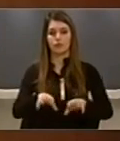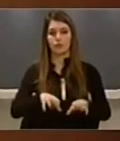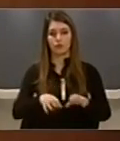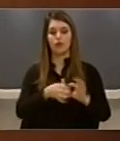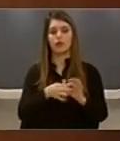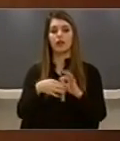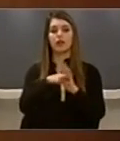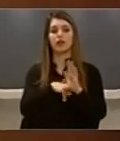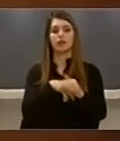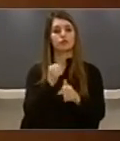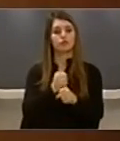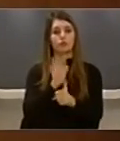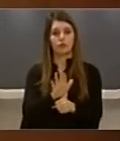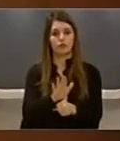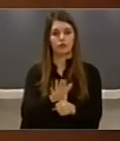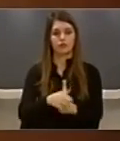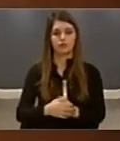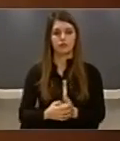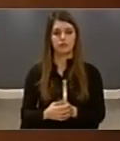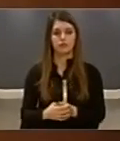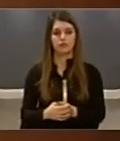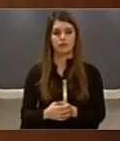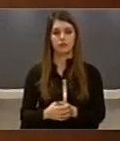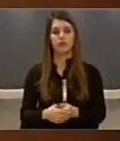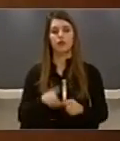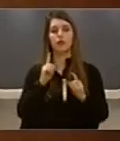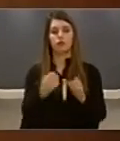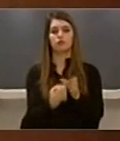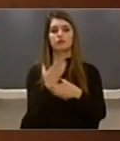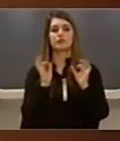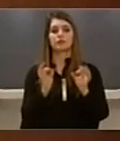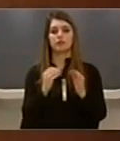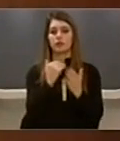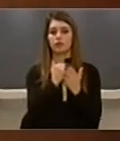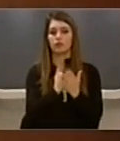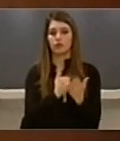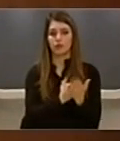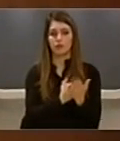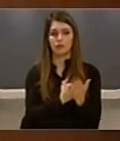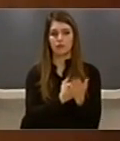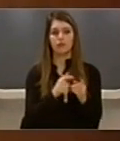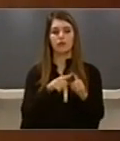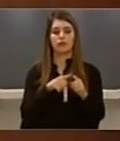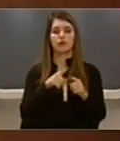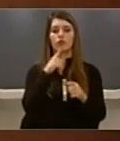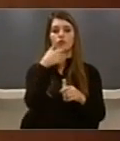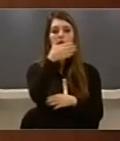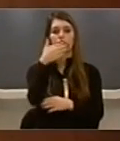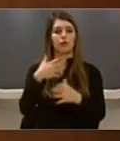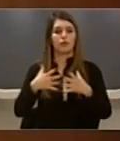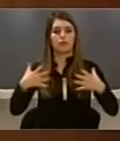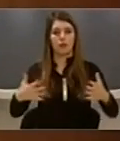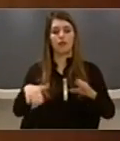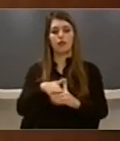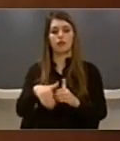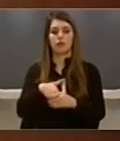nga ligji punës Dhe kontrata kolektive Krimi një programit të veçant Për operatorët të më dhe e ekonomik Që ata të punësoj